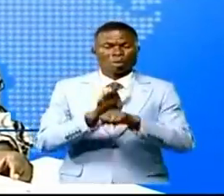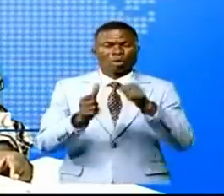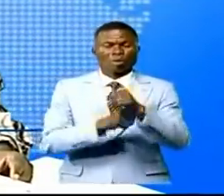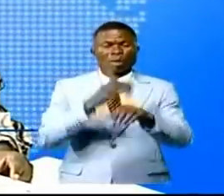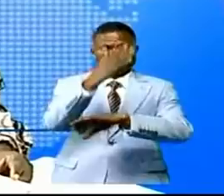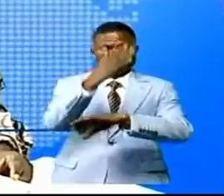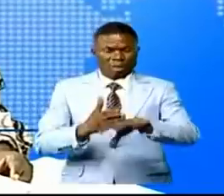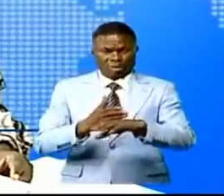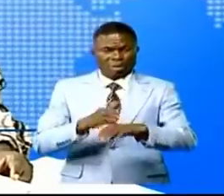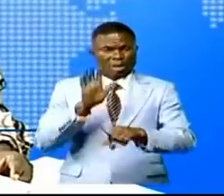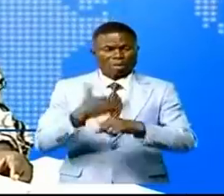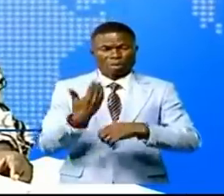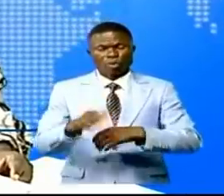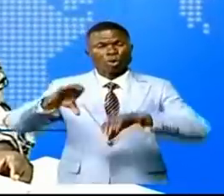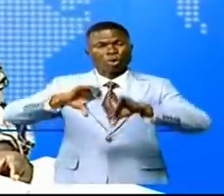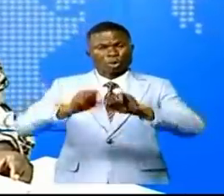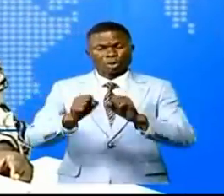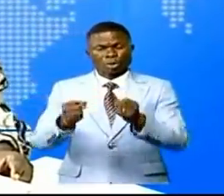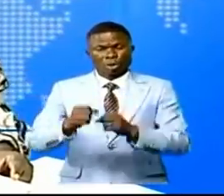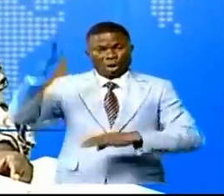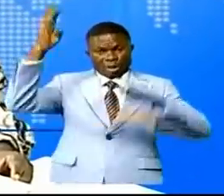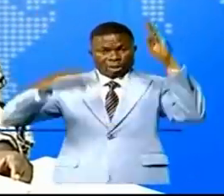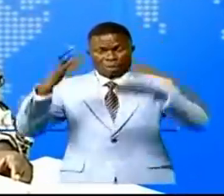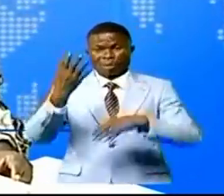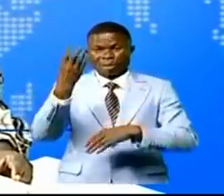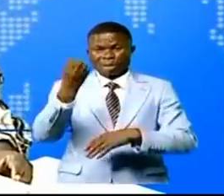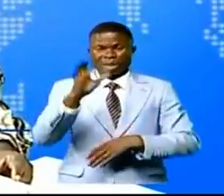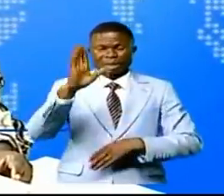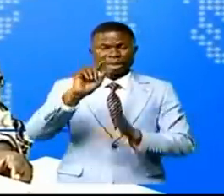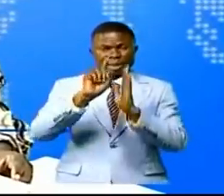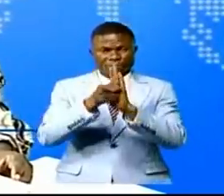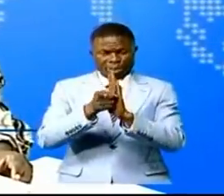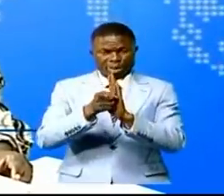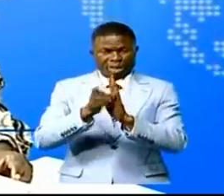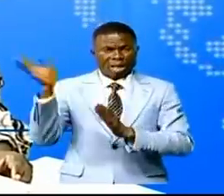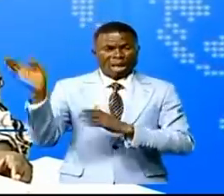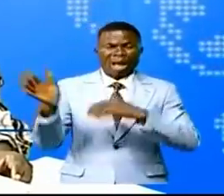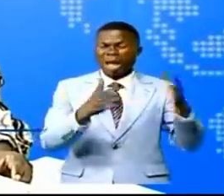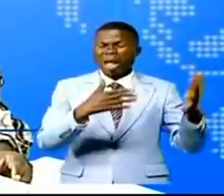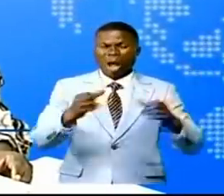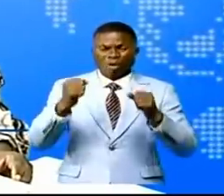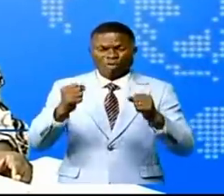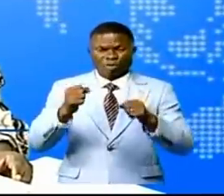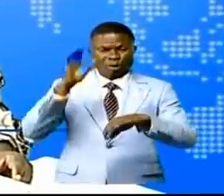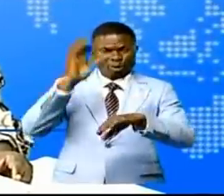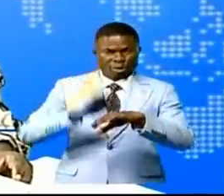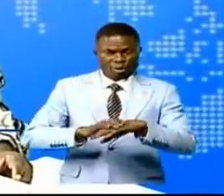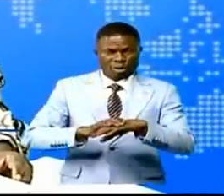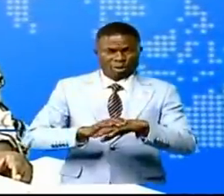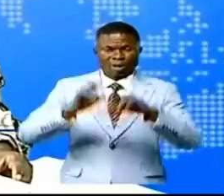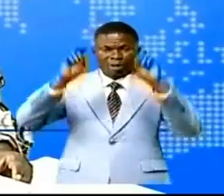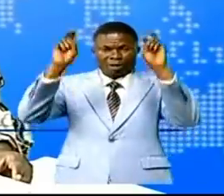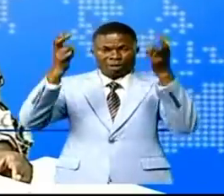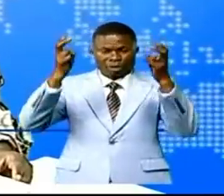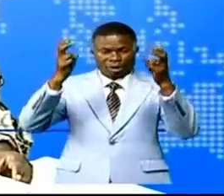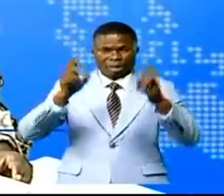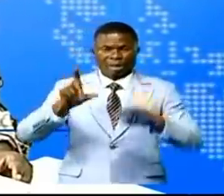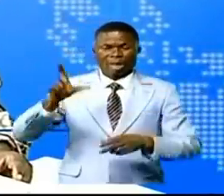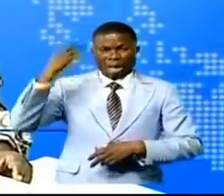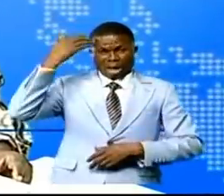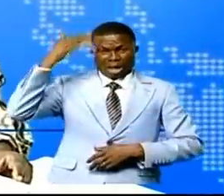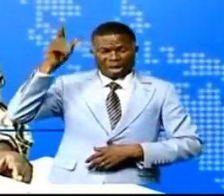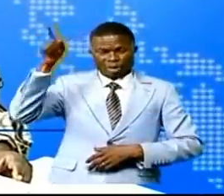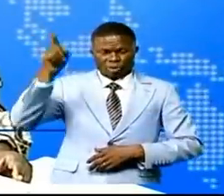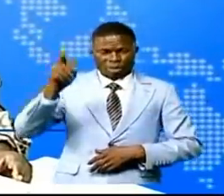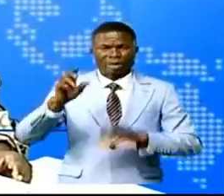c'est le bilan de la pluie diluvienne de 45 minutes avec des vents violents qui s'est abattu sur une ville de l'Isala, nous semblant,